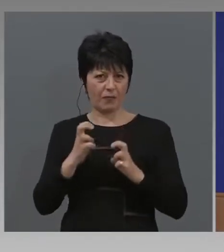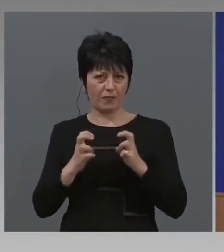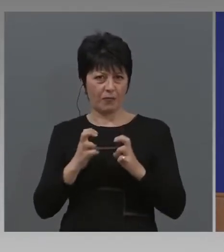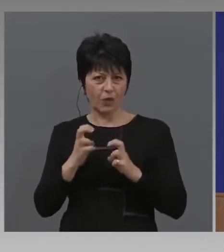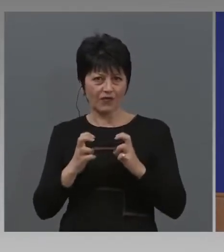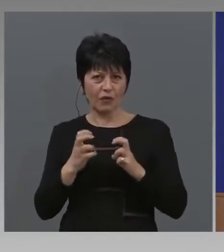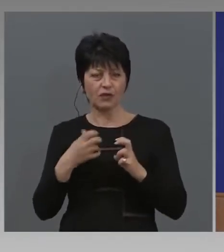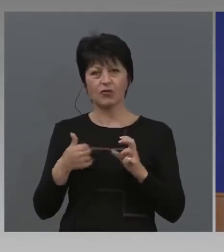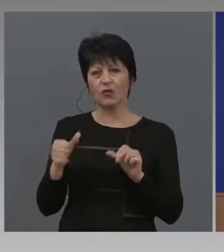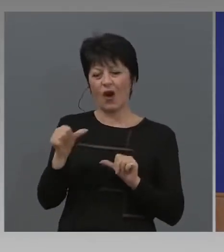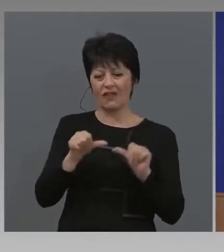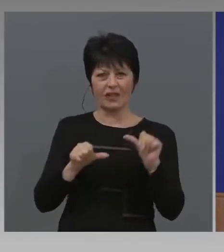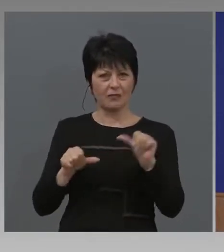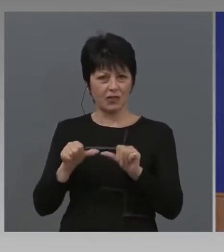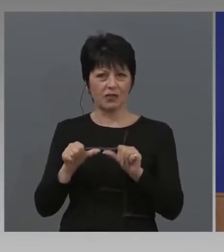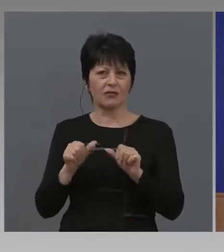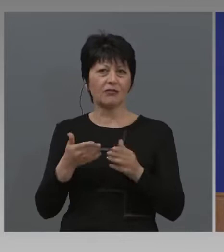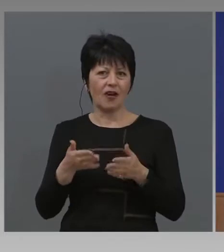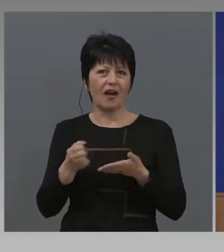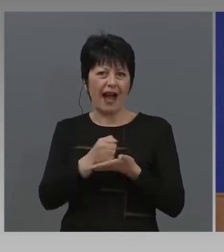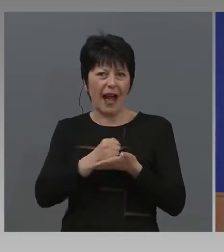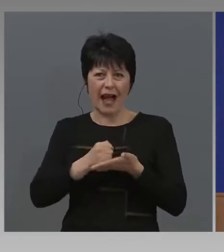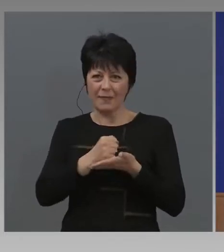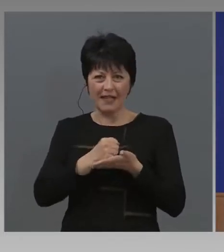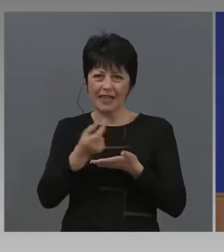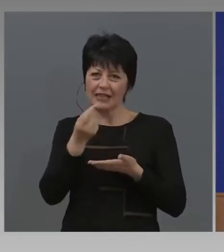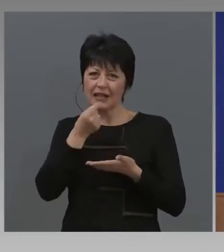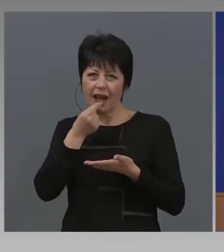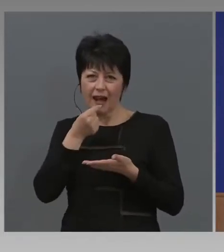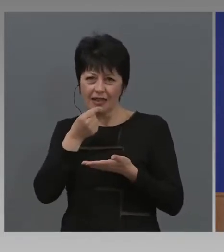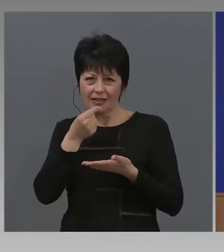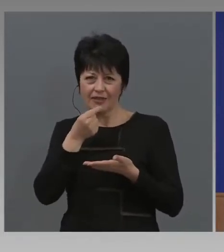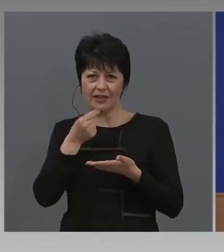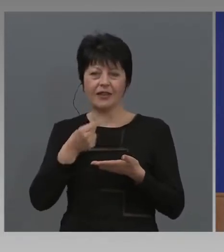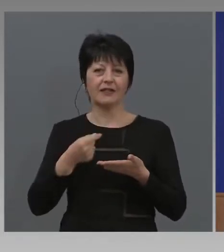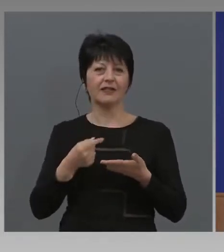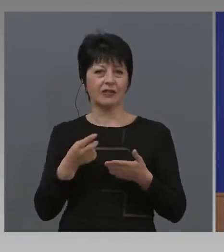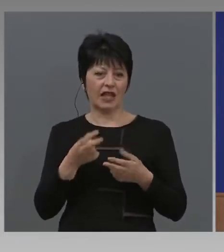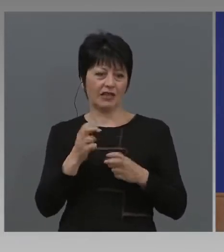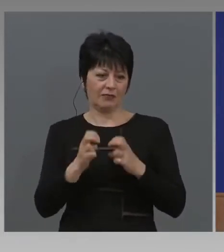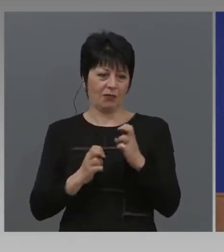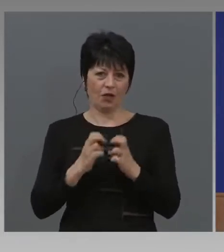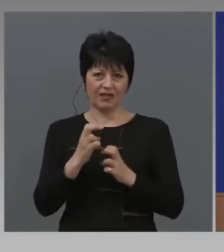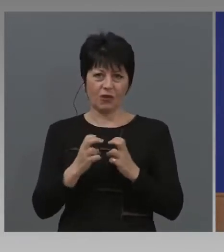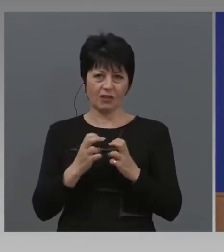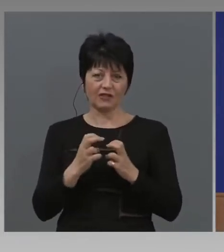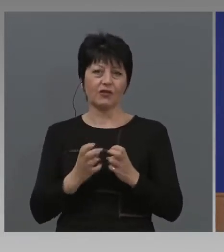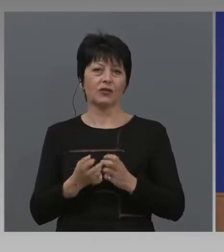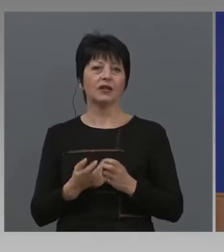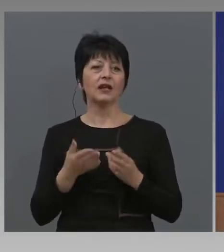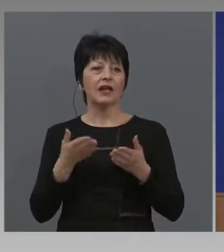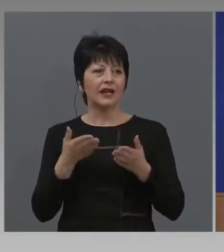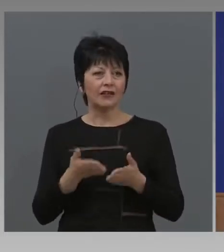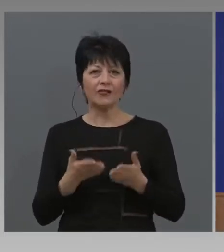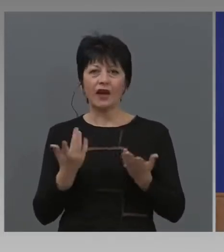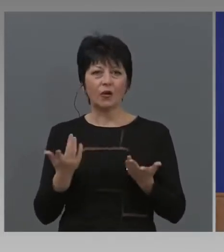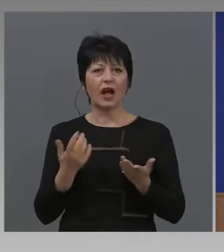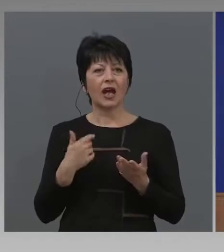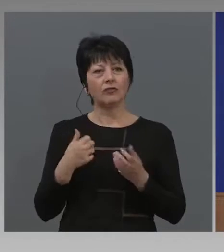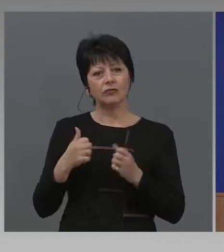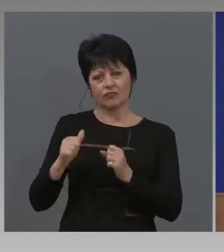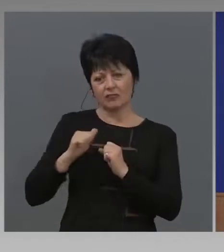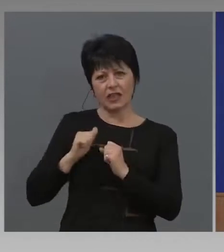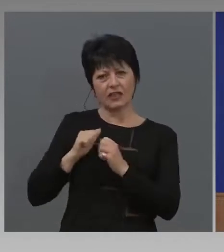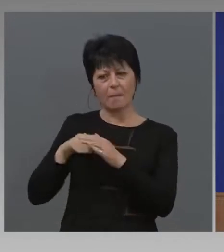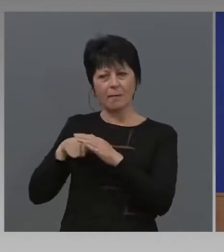промишност, смисъл в фармацията и съответно в тези индустрии и производства, които да запасиме